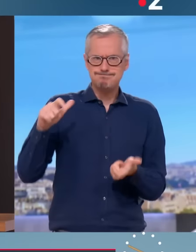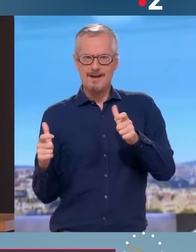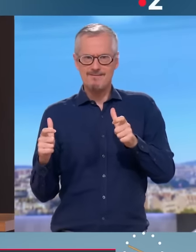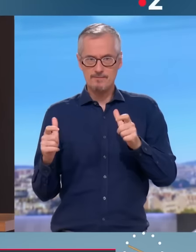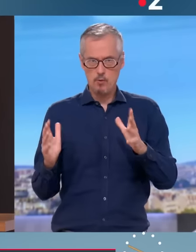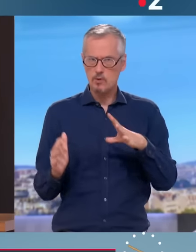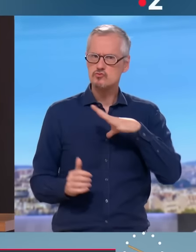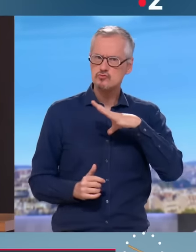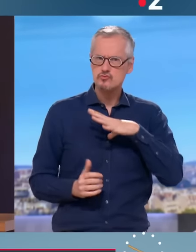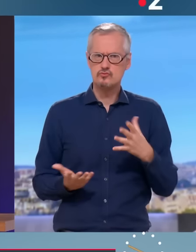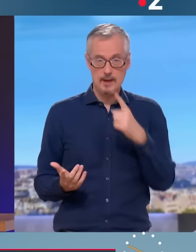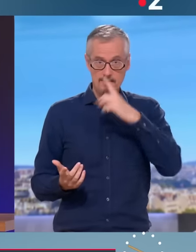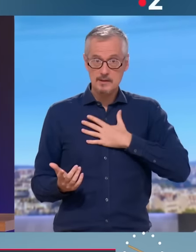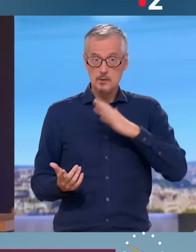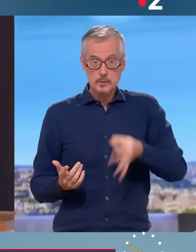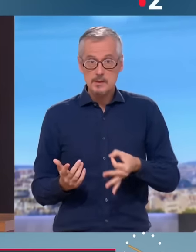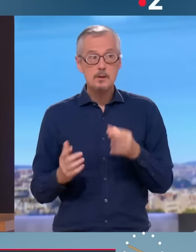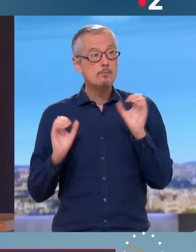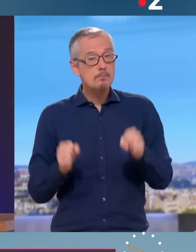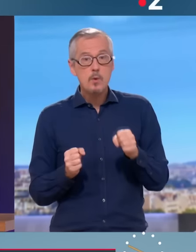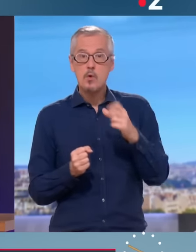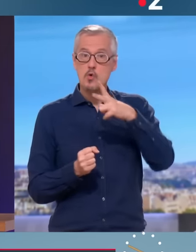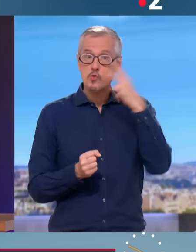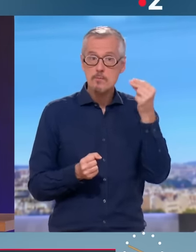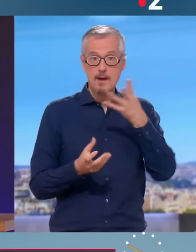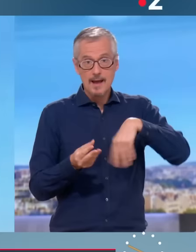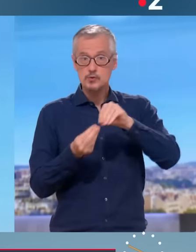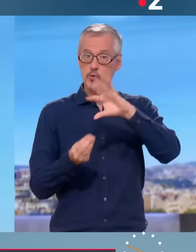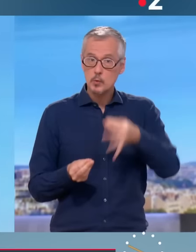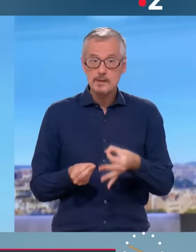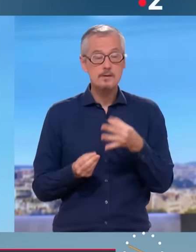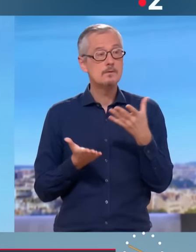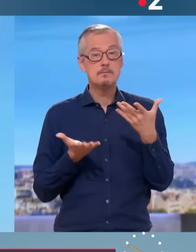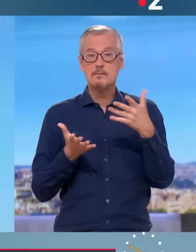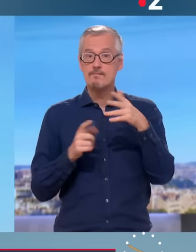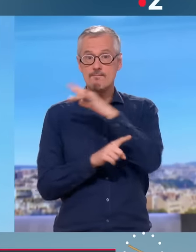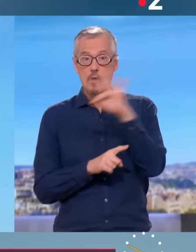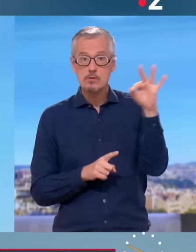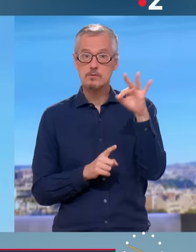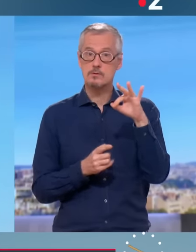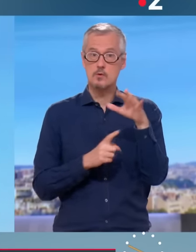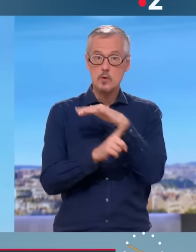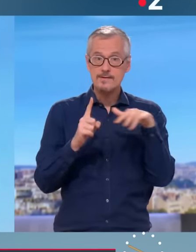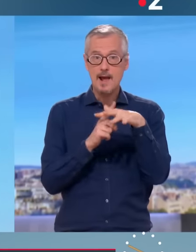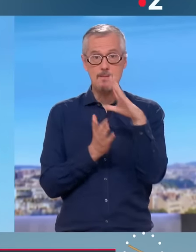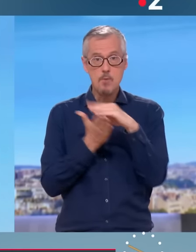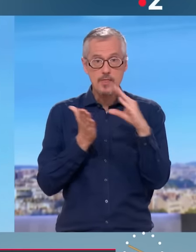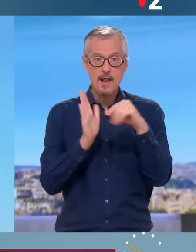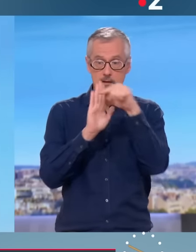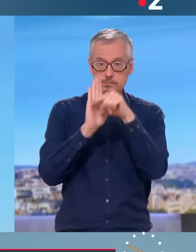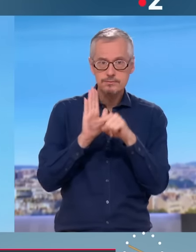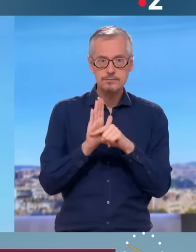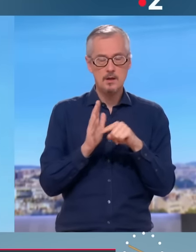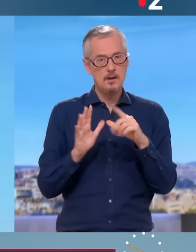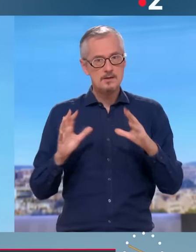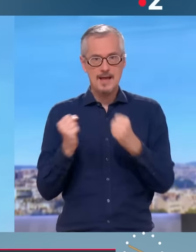de solidarité entre les générations ? Oui. Est-ce qu'on peut sauver le modèle social français ? Oui. Est-ce qu'on peut stopper le déclin de la France ? Oui. Est-ce qu'on peut protéger les